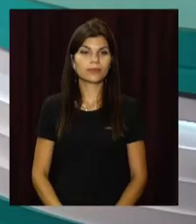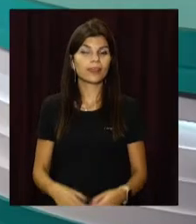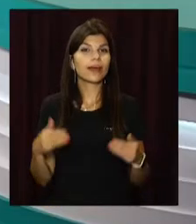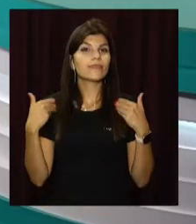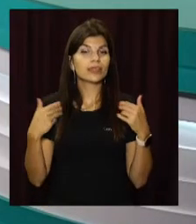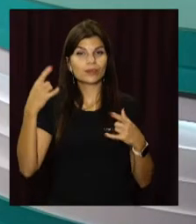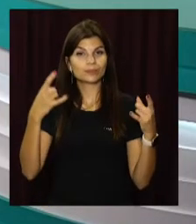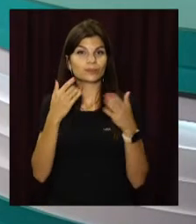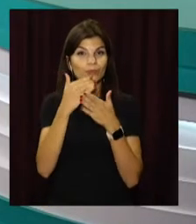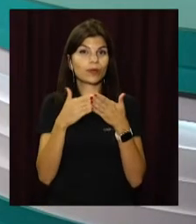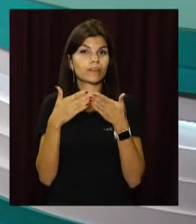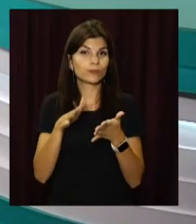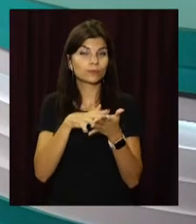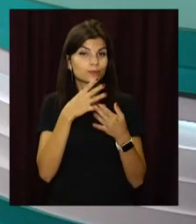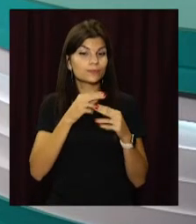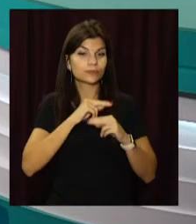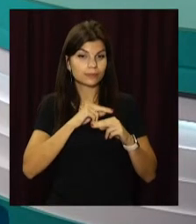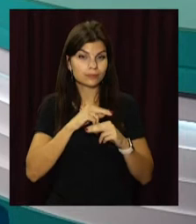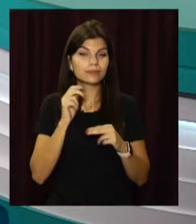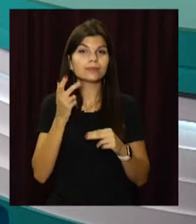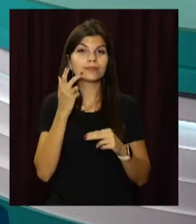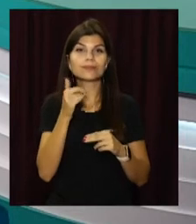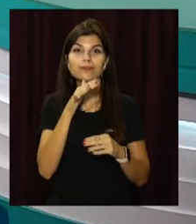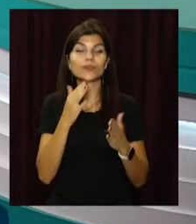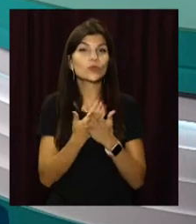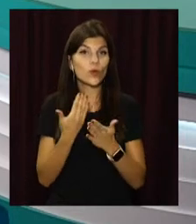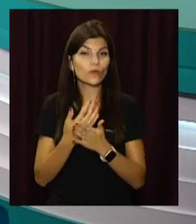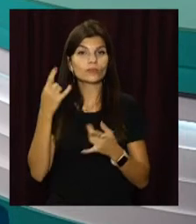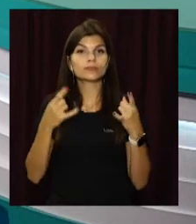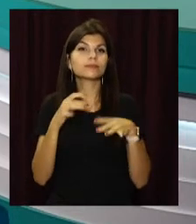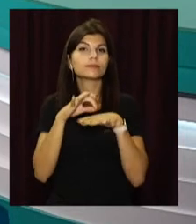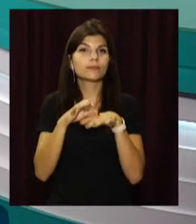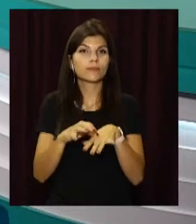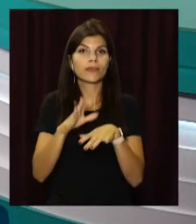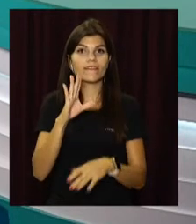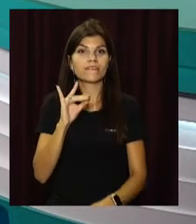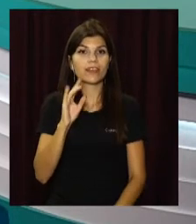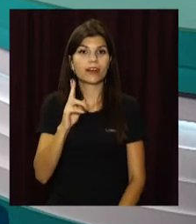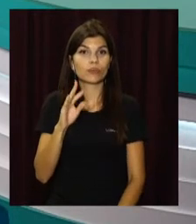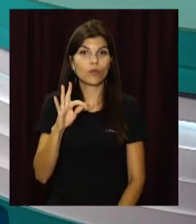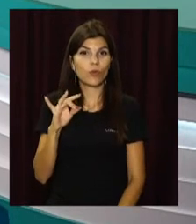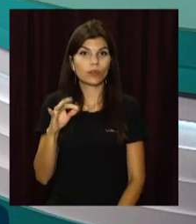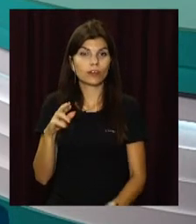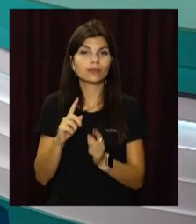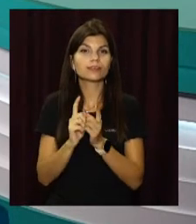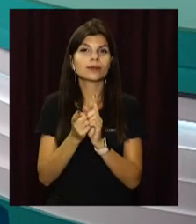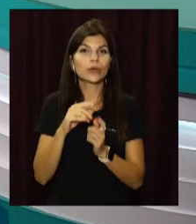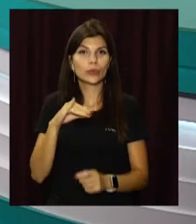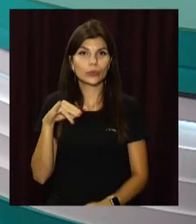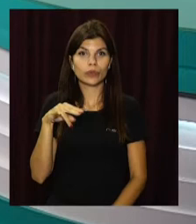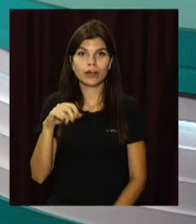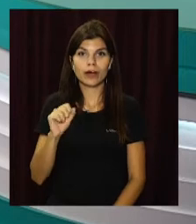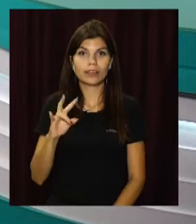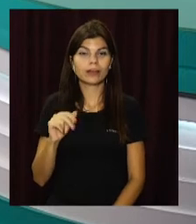Вітаю! Відкритий продовжує свою роботу і, як завжди, у цій порі новини. Для вас у студії працюють Вікторія Вахрушина та сордо-перекладачка